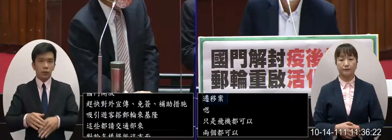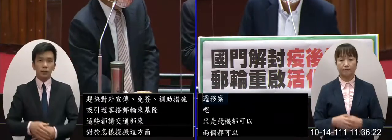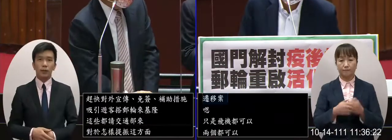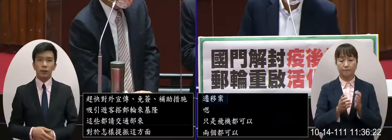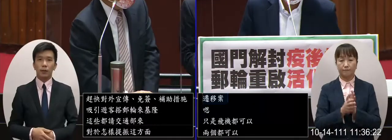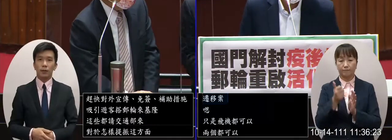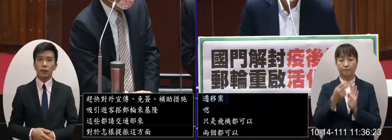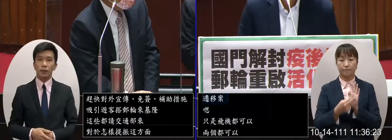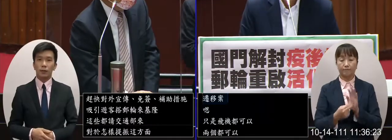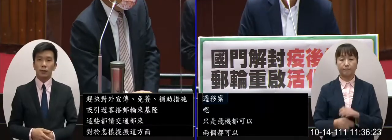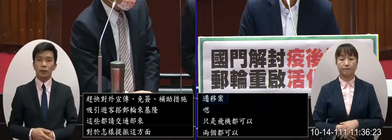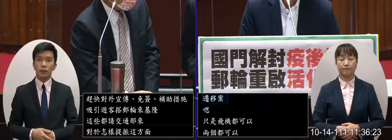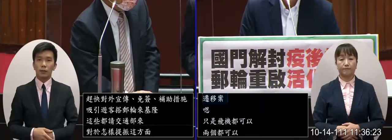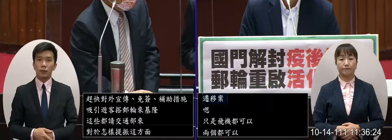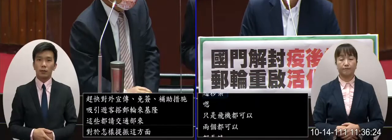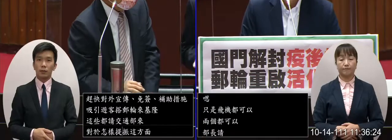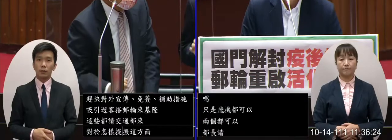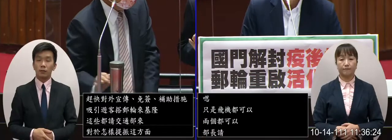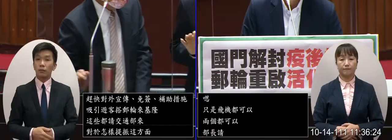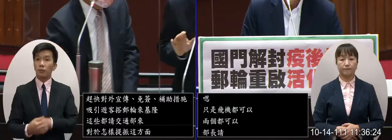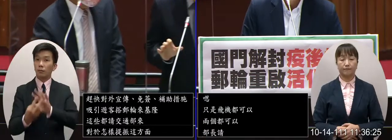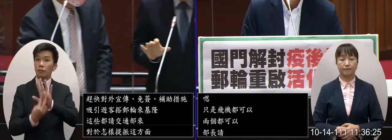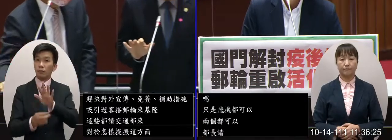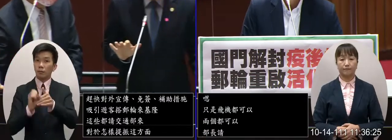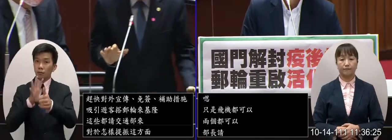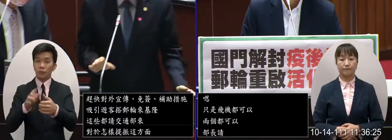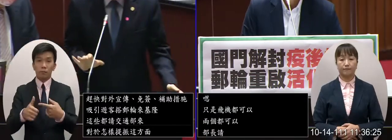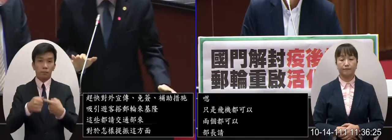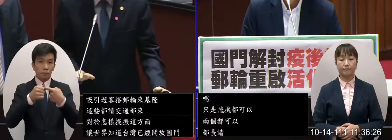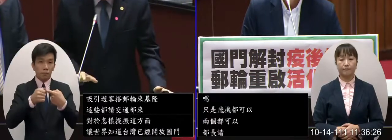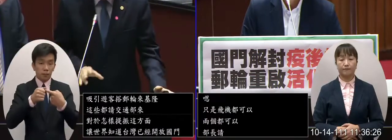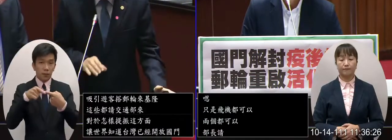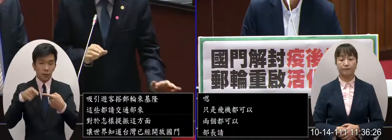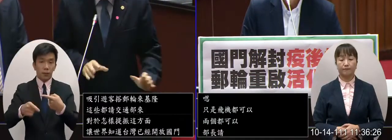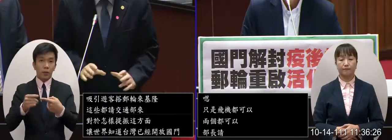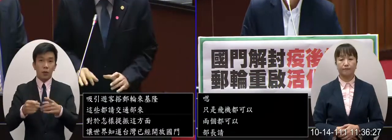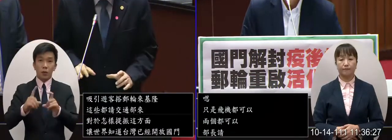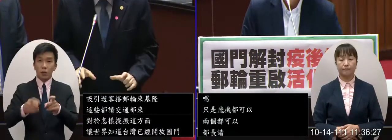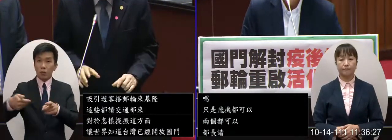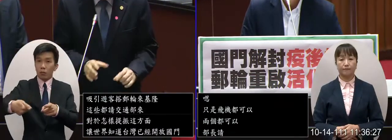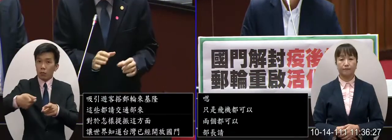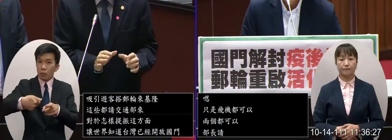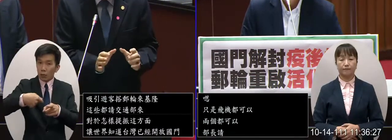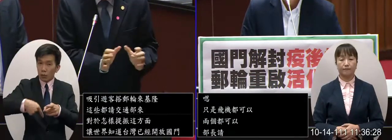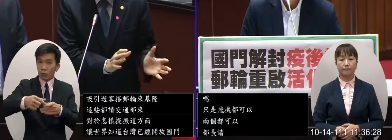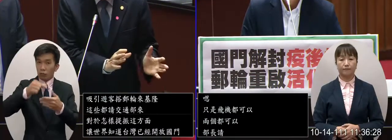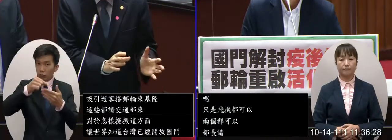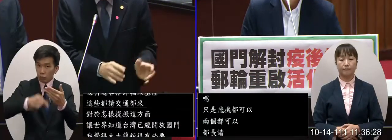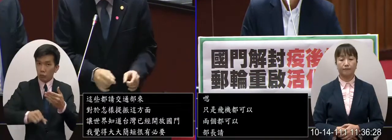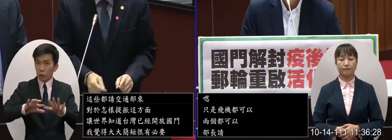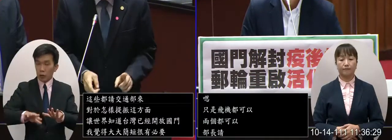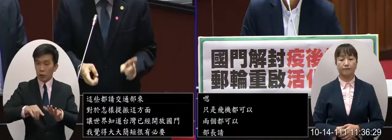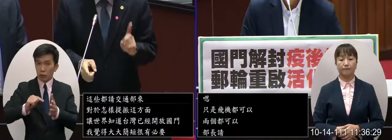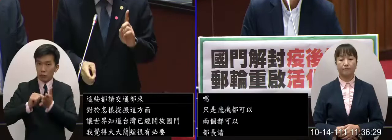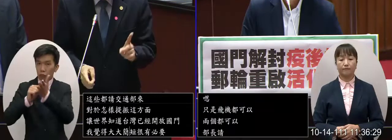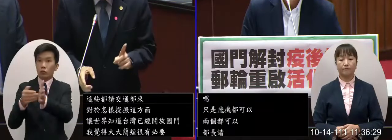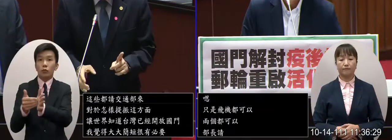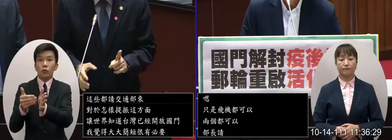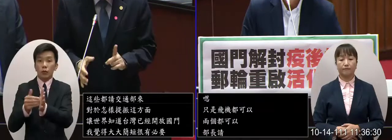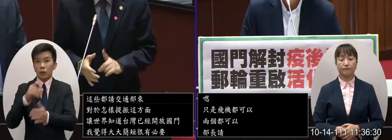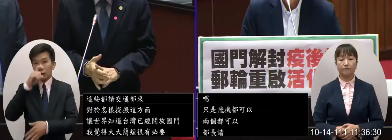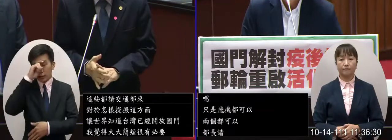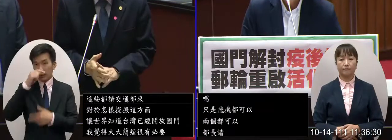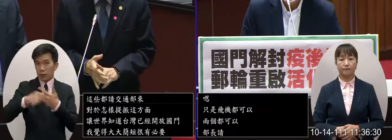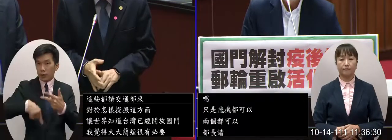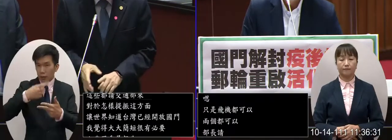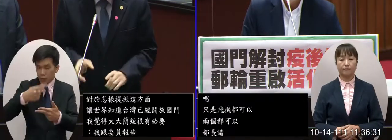請我跟委員報第一個就是掛靠港的指引或是母港指引現在已經送出去我們是希望一個